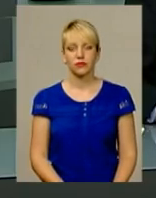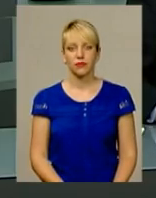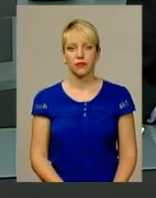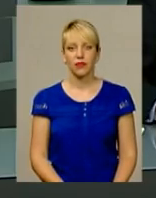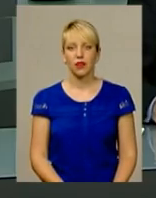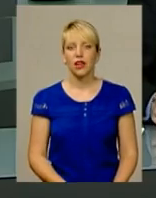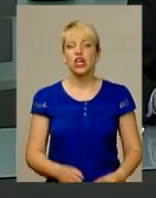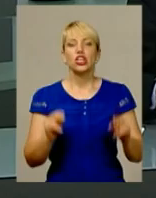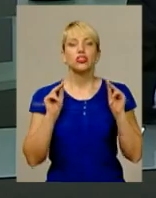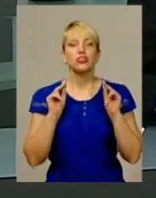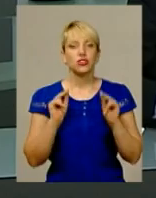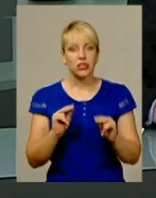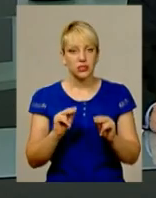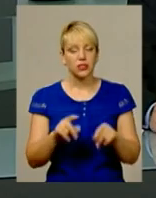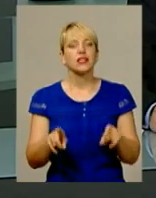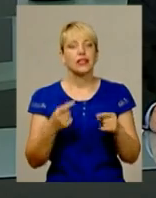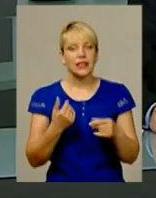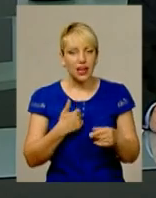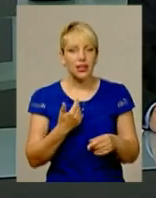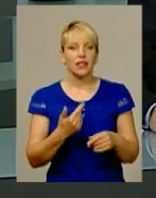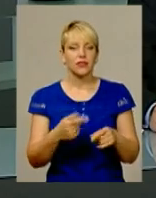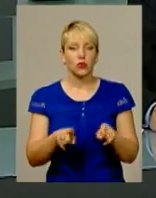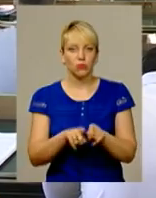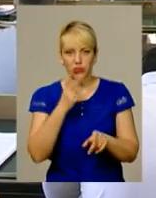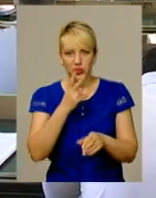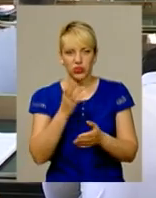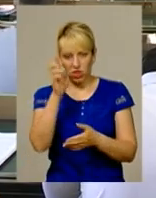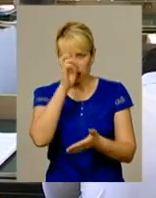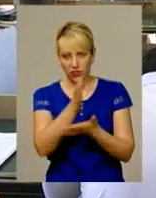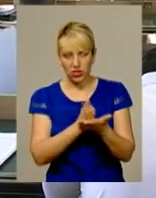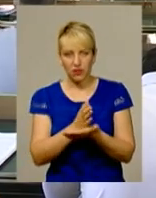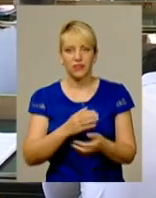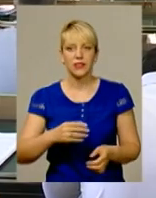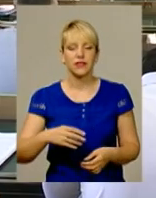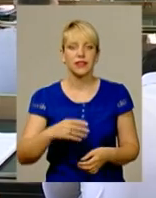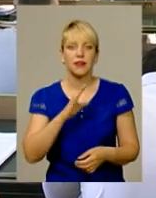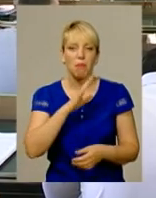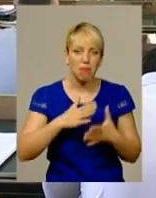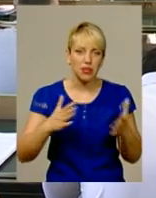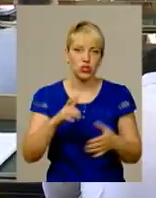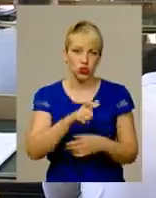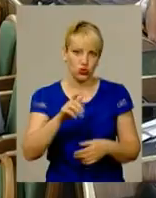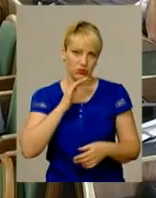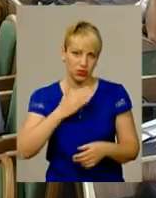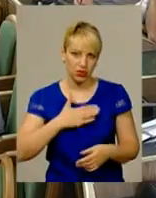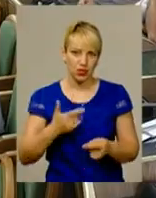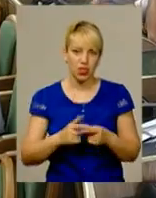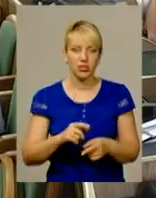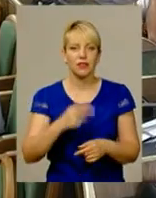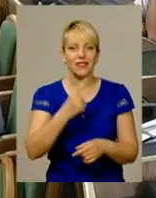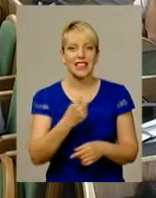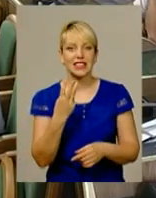Неопереджені та чесні. Саме такими хочуть бачити державних чиновників більшість краян. 23 червня у працівників